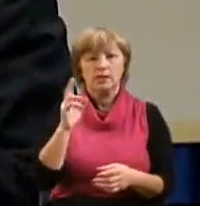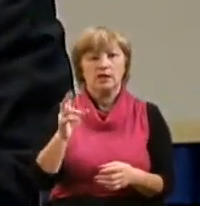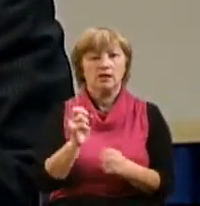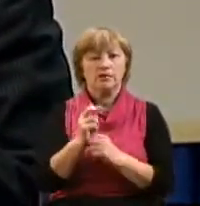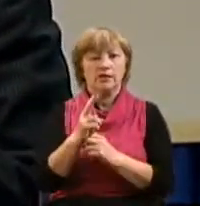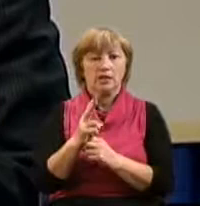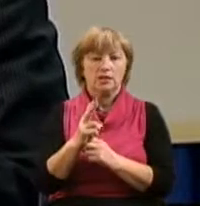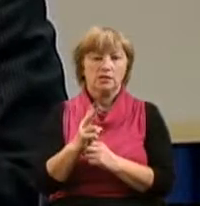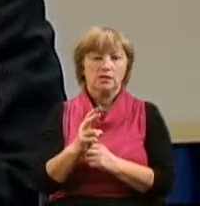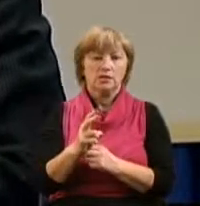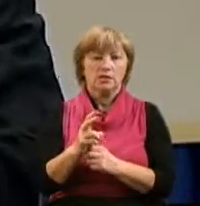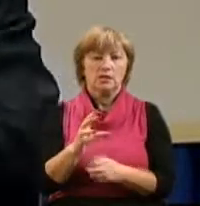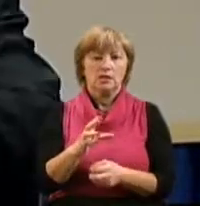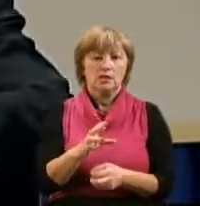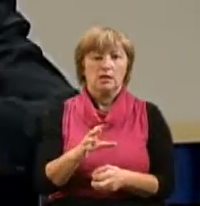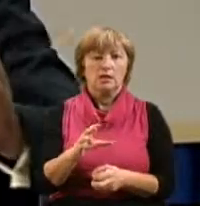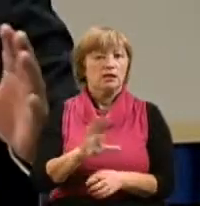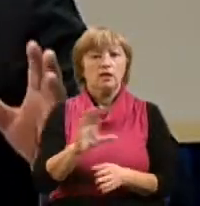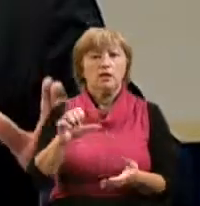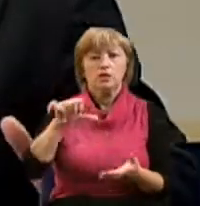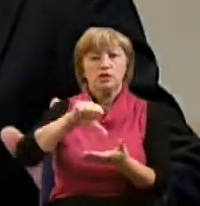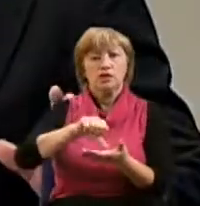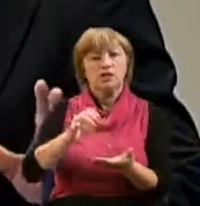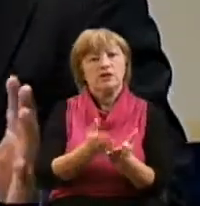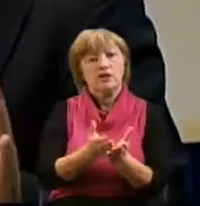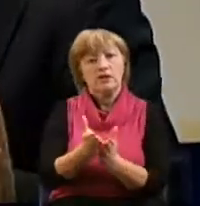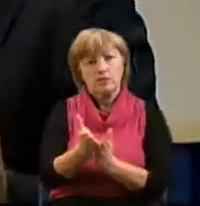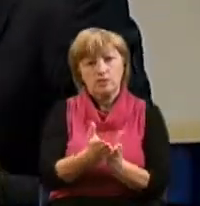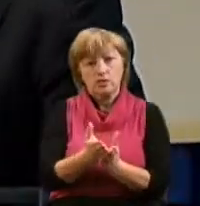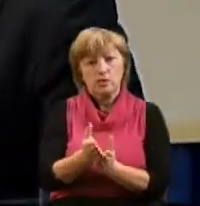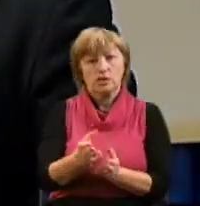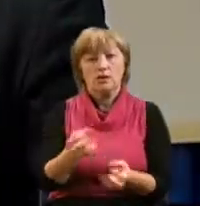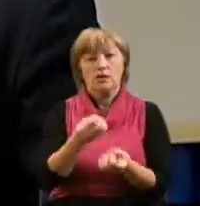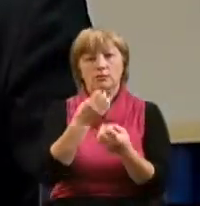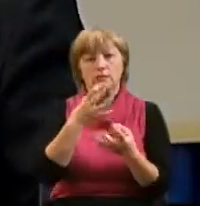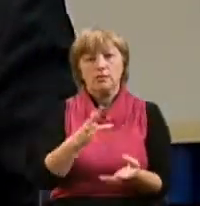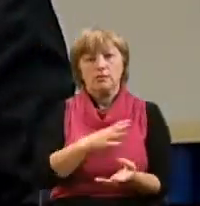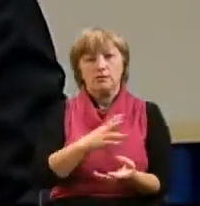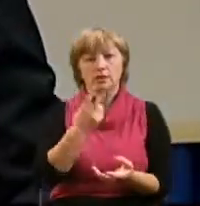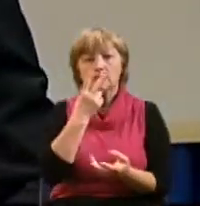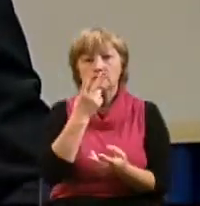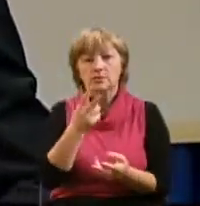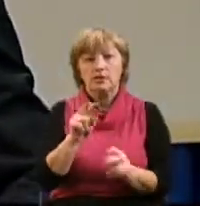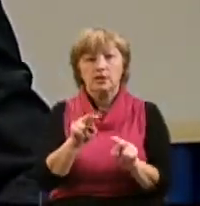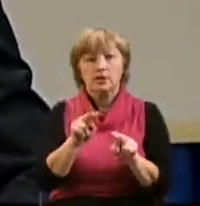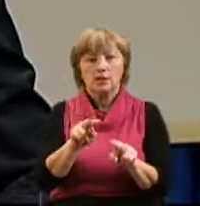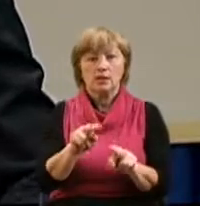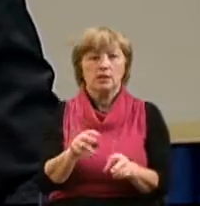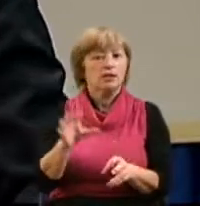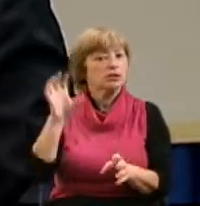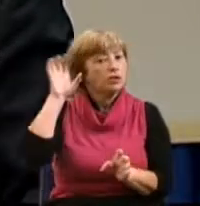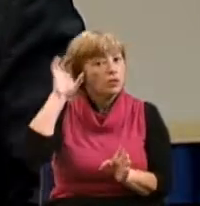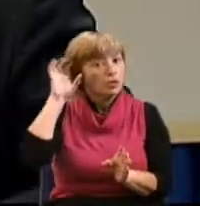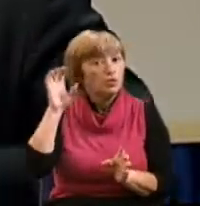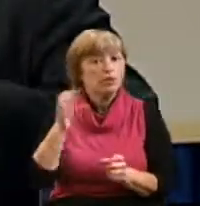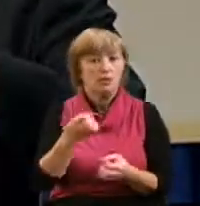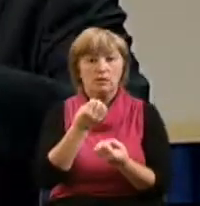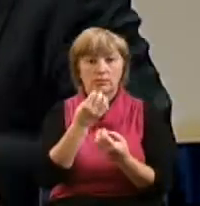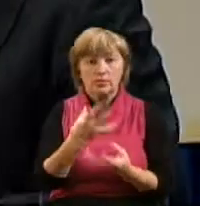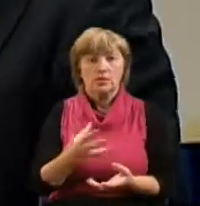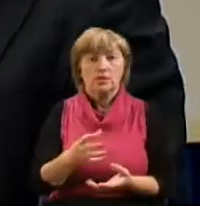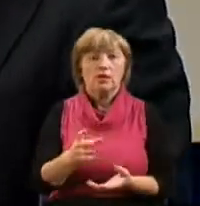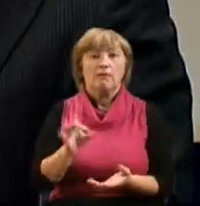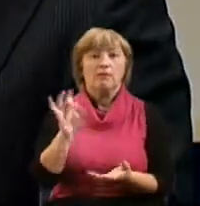как 12, они никак не участвовали в служении, они просто были наблюдателями и слушателями, которые